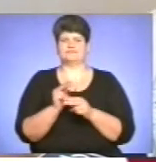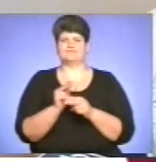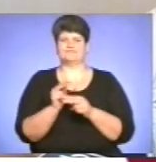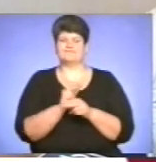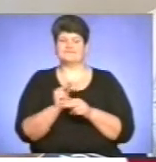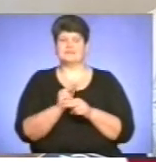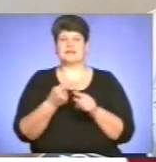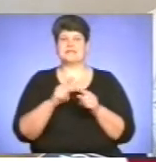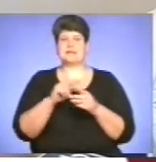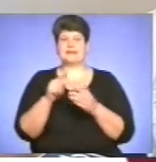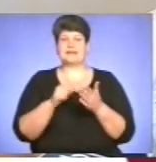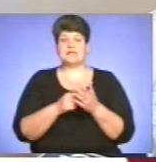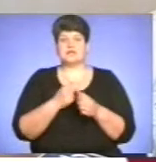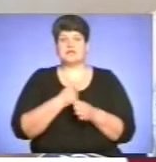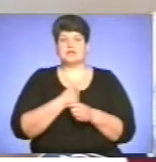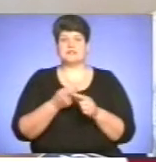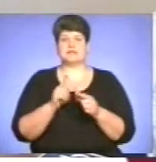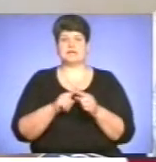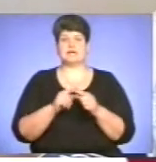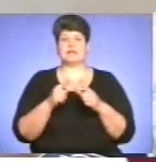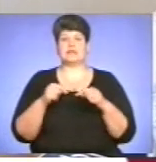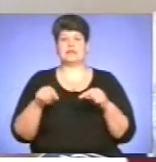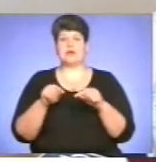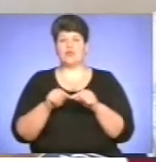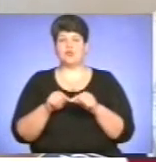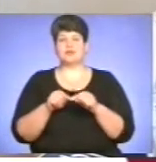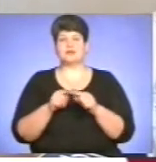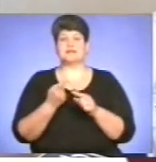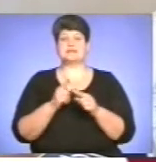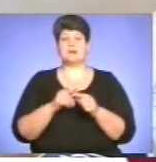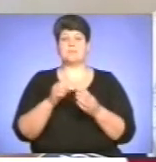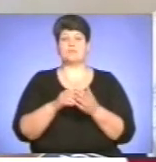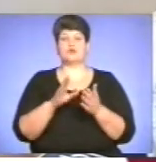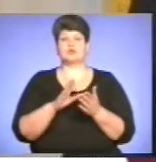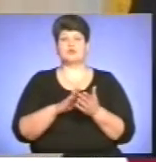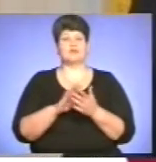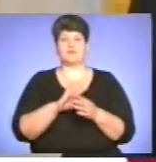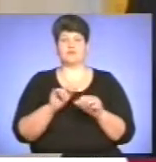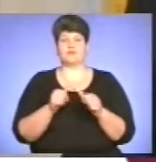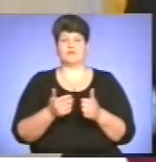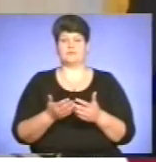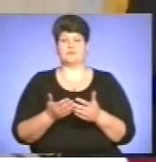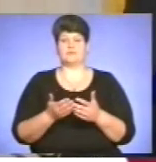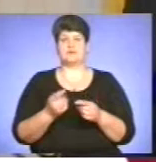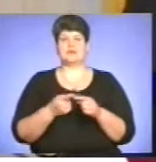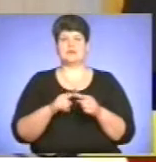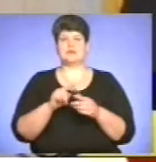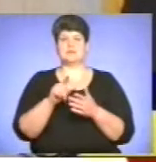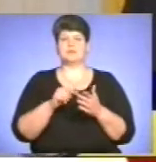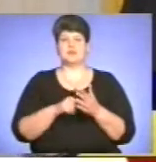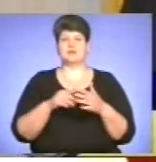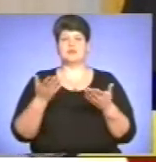на жаль, всієї категорії пострадало населення, ця постанова на сьогодні все-таки не охвачить. Я ці питання підніму на зустрі з